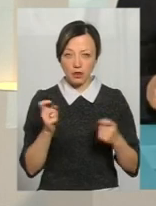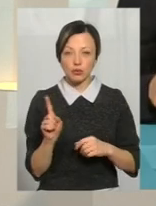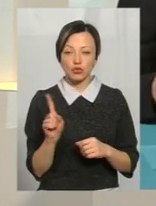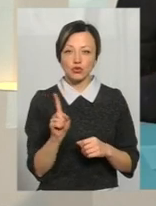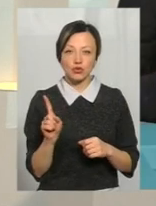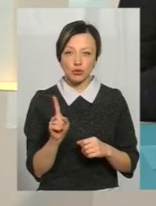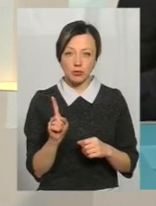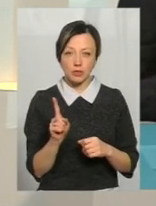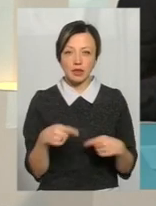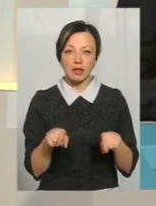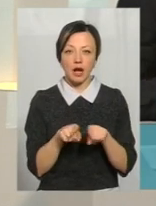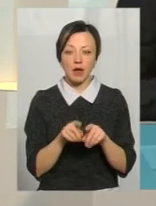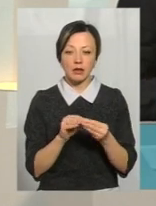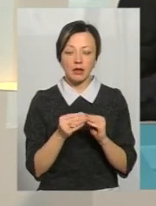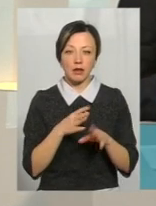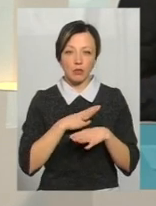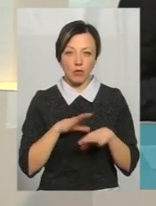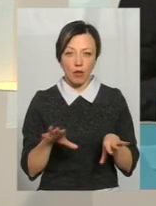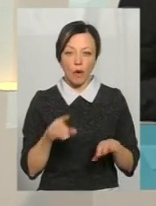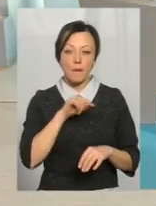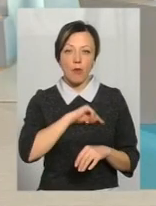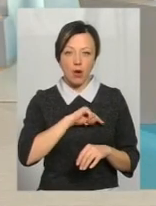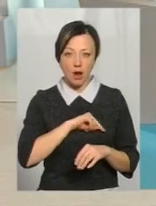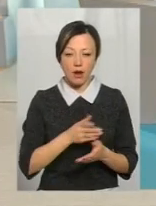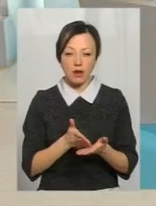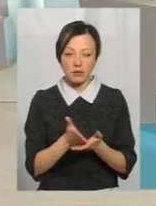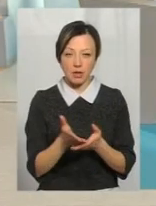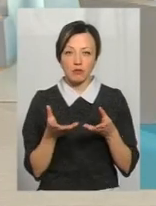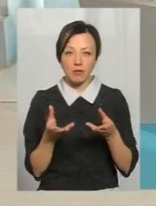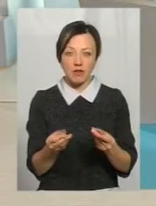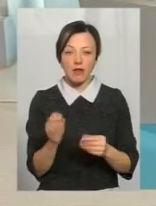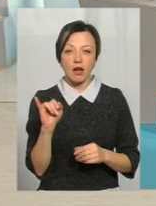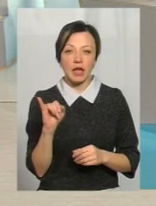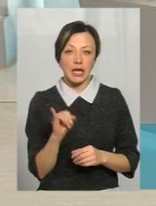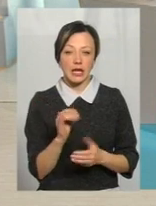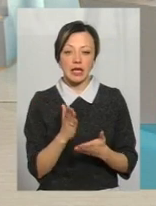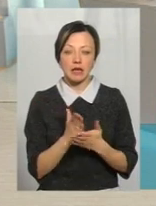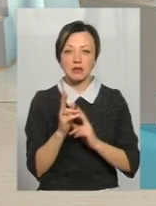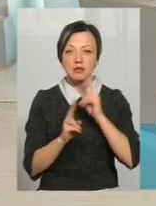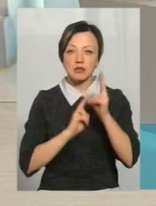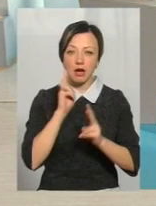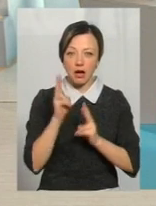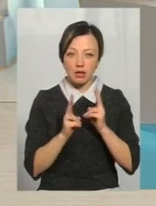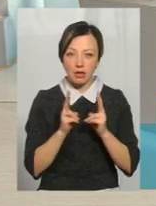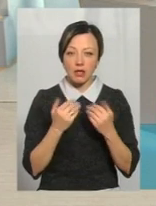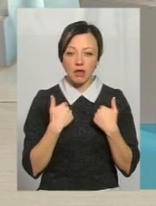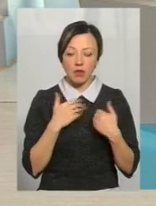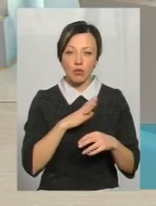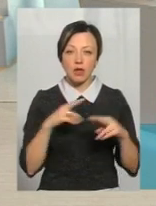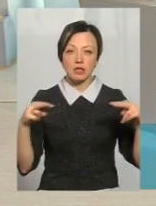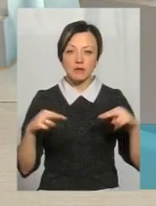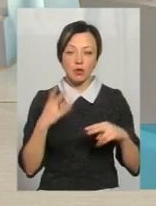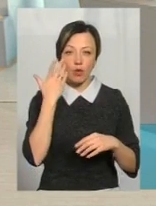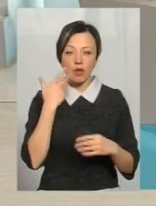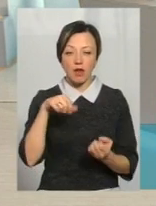таких колізій не було? Адже моральний аспект у нас також впливає, і є скарги на те, і навіть я бувала свідком, коли